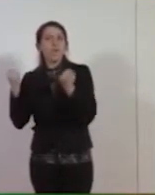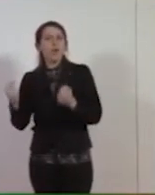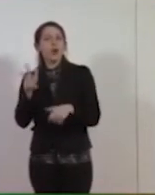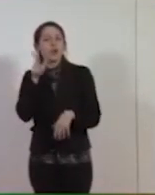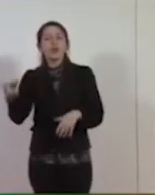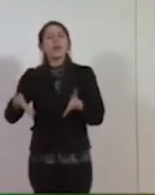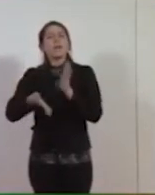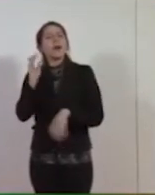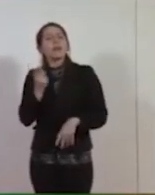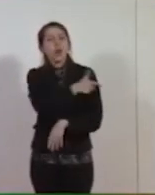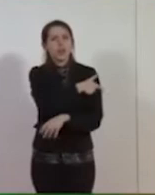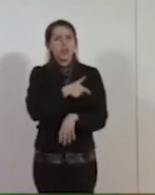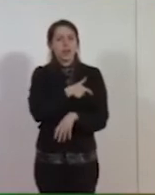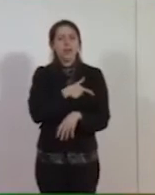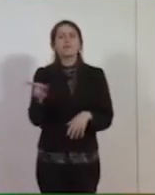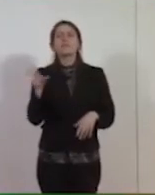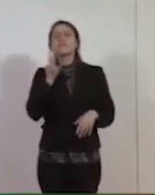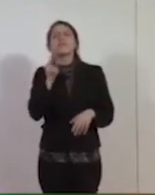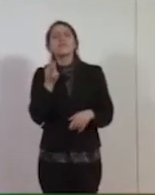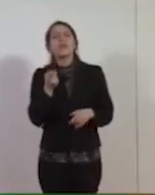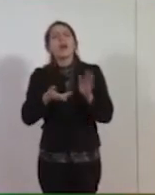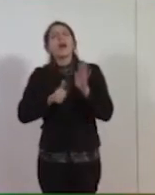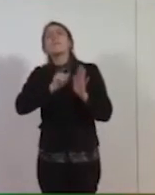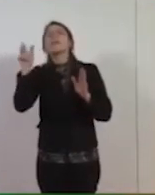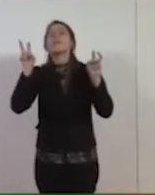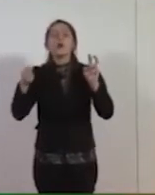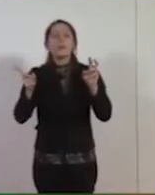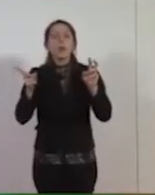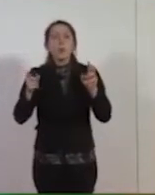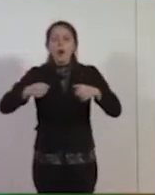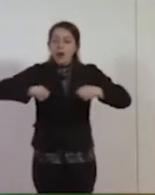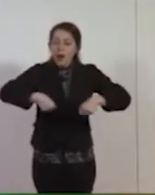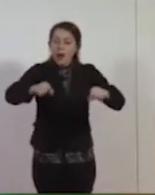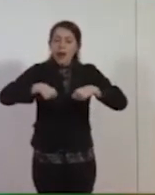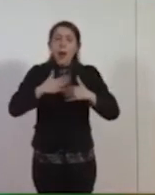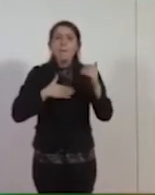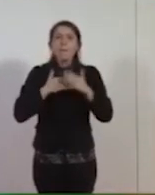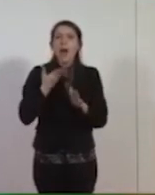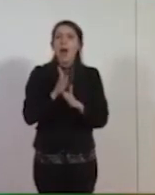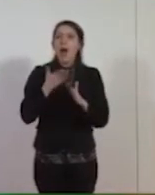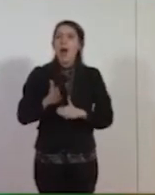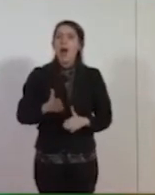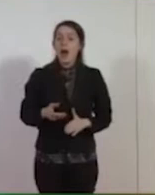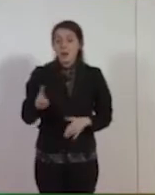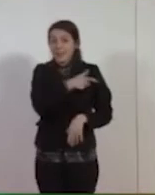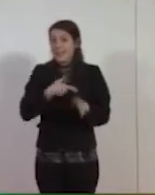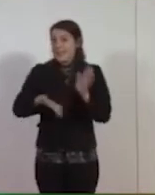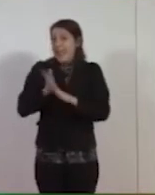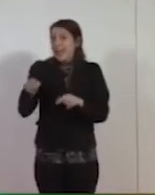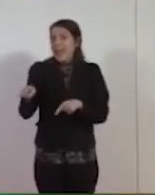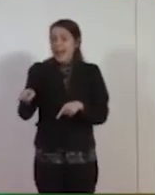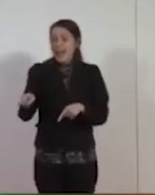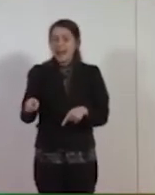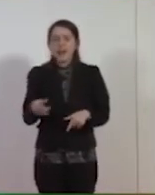parla delle mani lessate delle filandiere con cui comincia a fare il suo lavoro di sindacalista. Sente molto